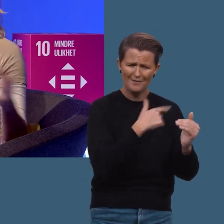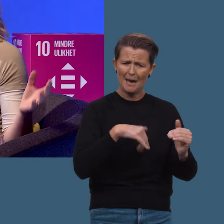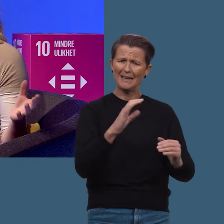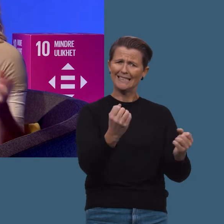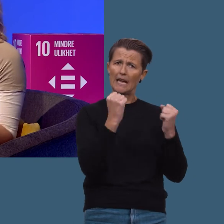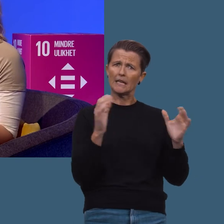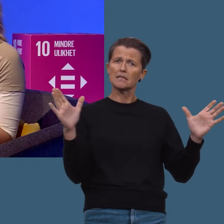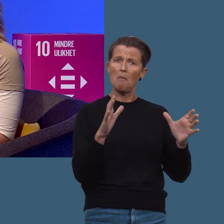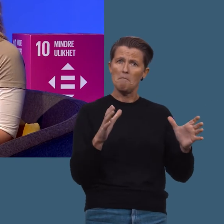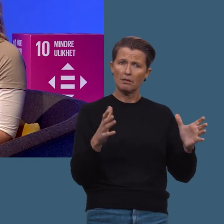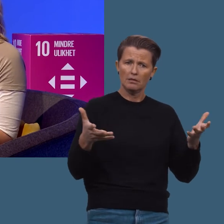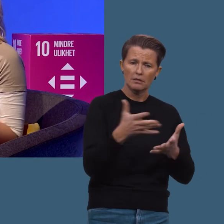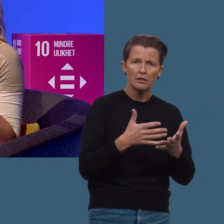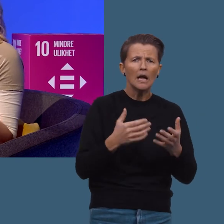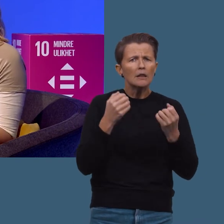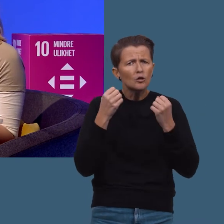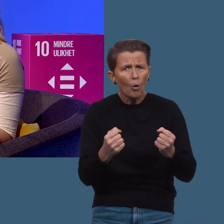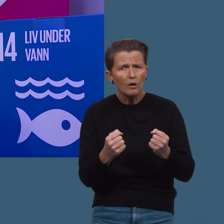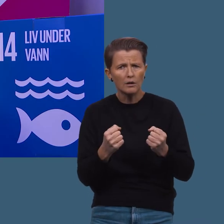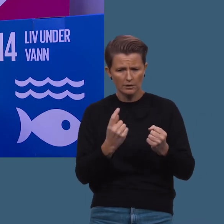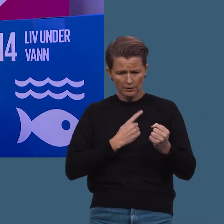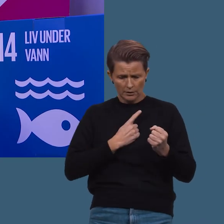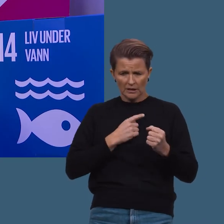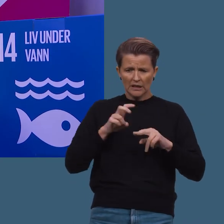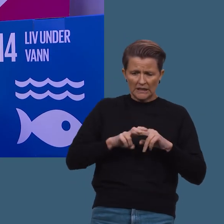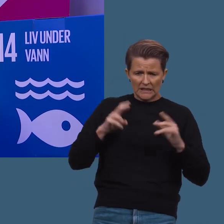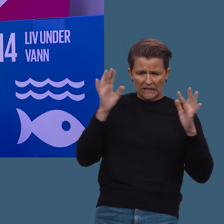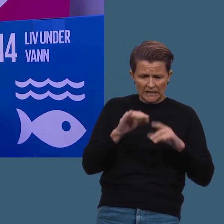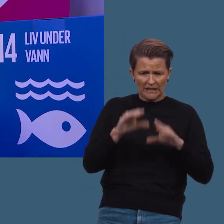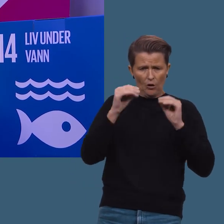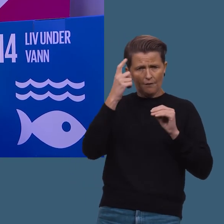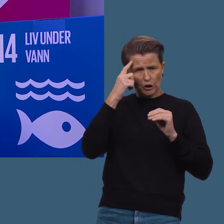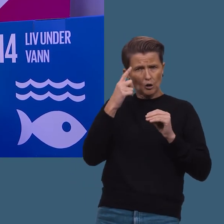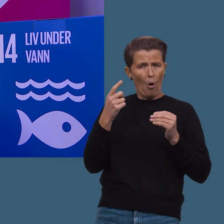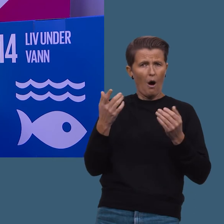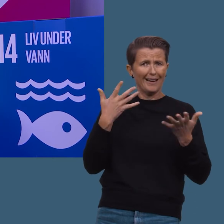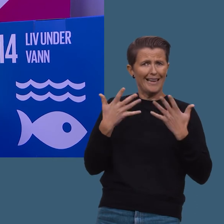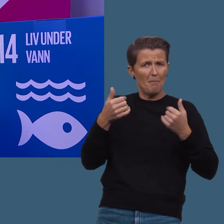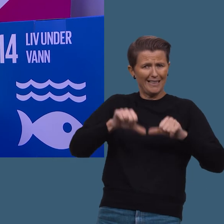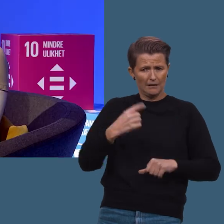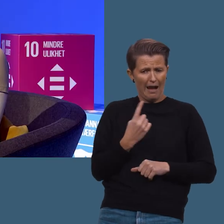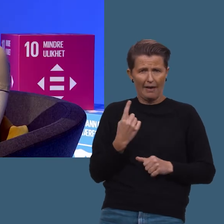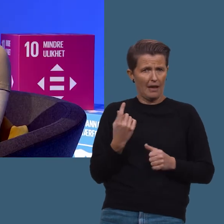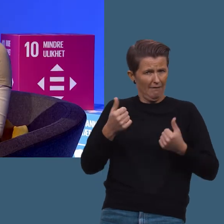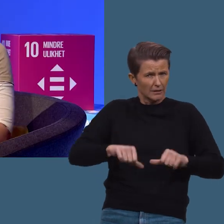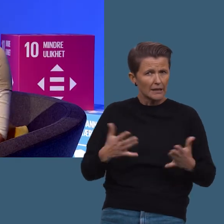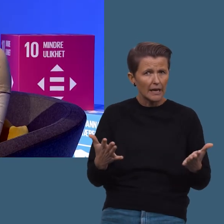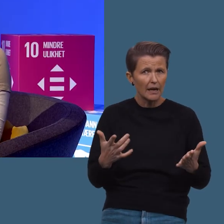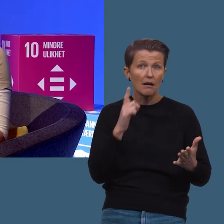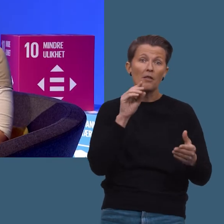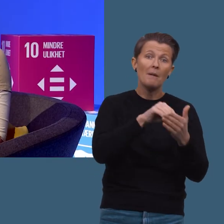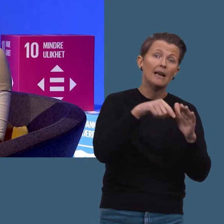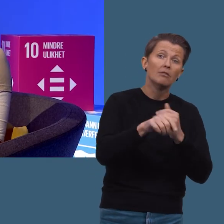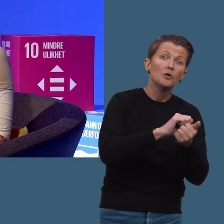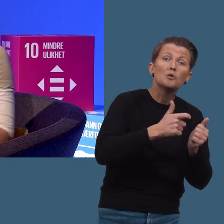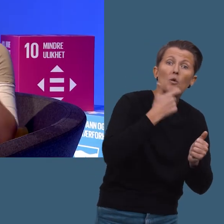Vi er mye sterkere når vi står sammen. Det kan være ganske tungt å prøve å forstå og løse klimakrisen alene. Så melde seg inn. Det kan være Natur og